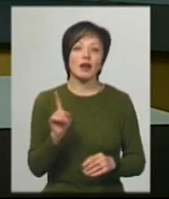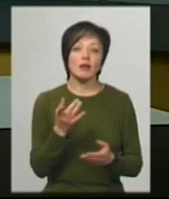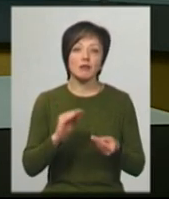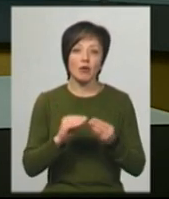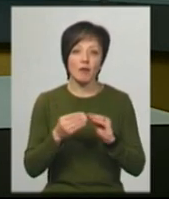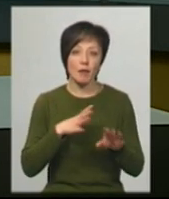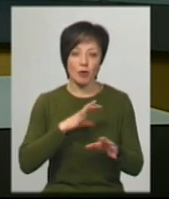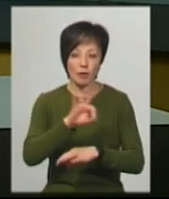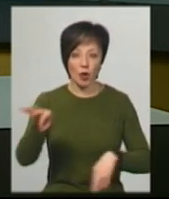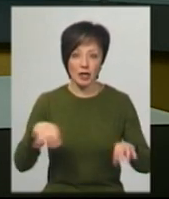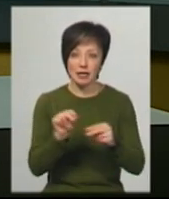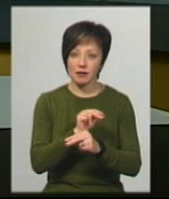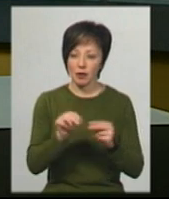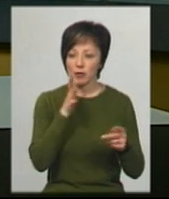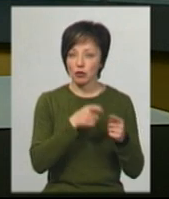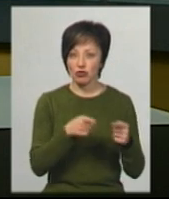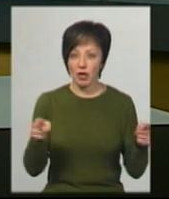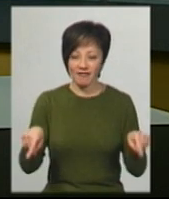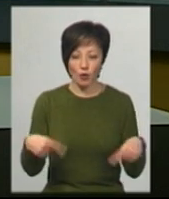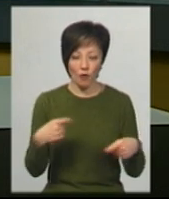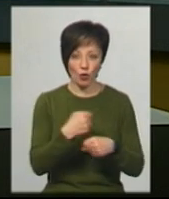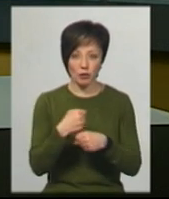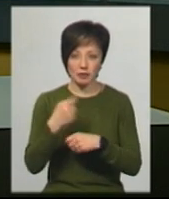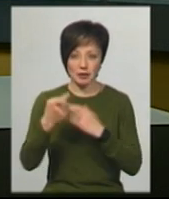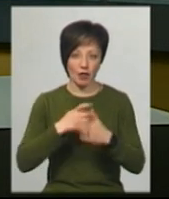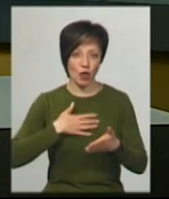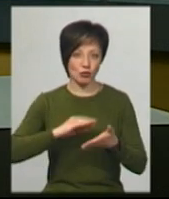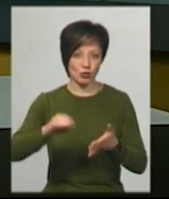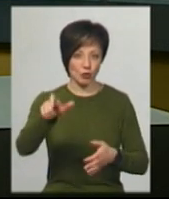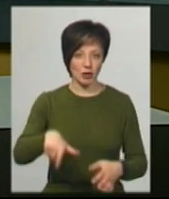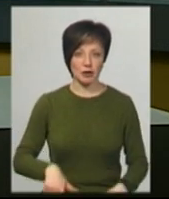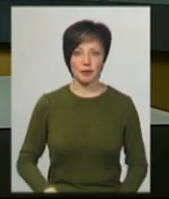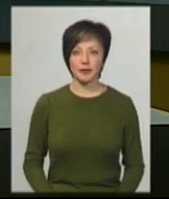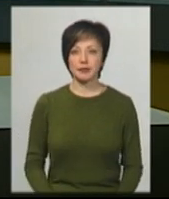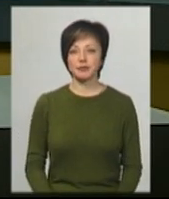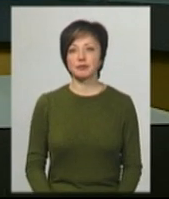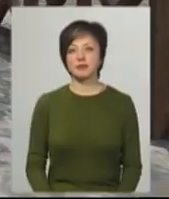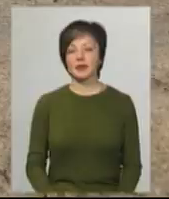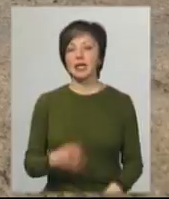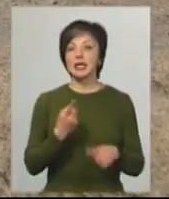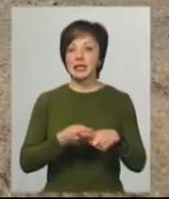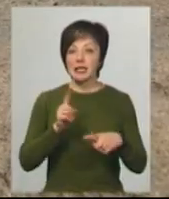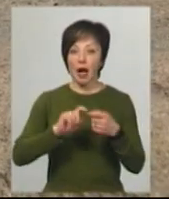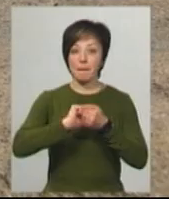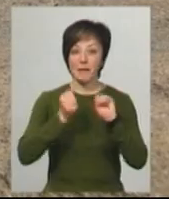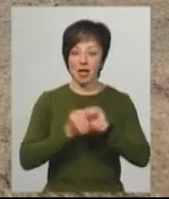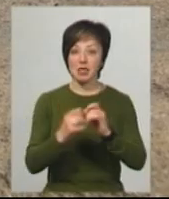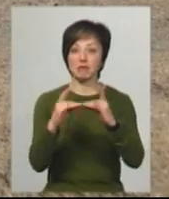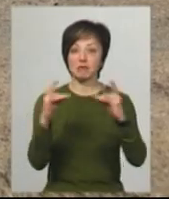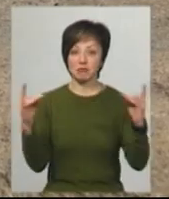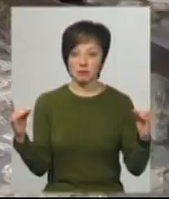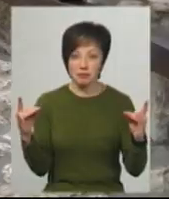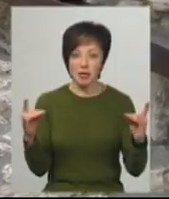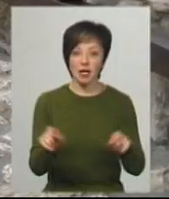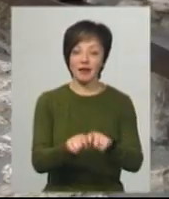проєктувальники та реставратори під час відновлювальних робіт, дізнавалась Тетяна Ворожцова. Це кам'яний замковий міст, відкриває